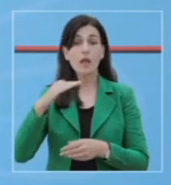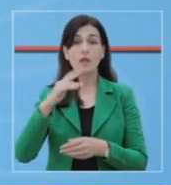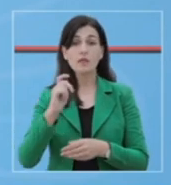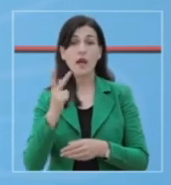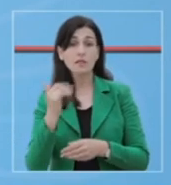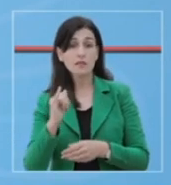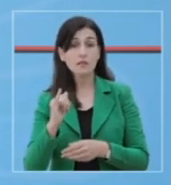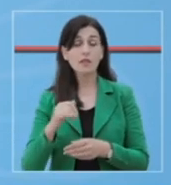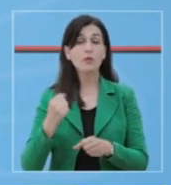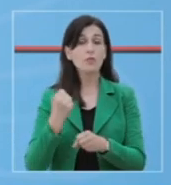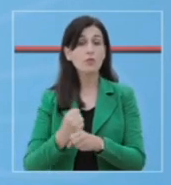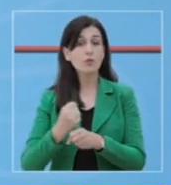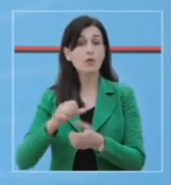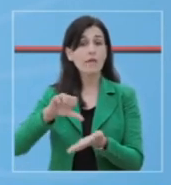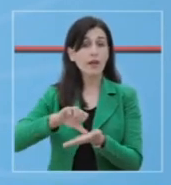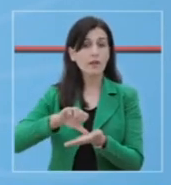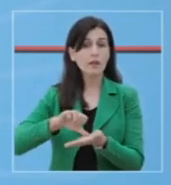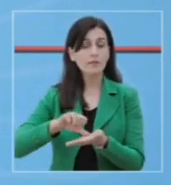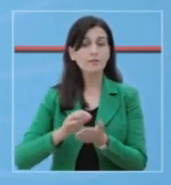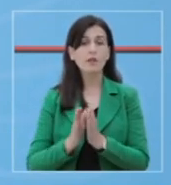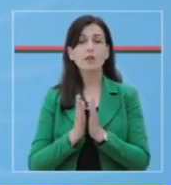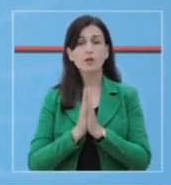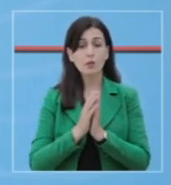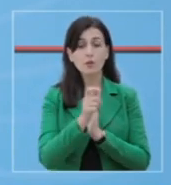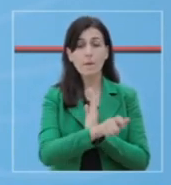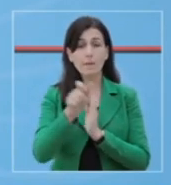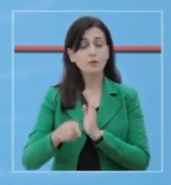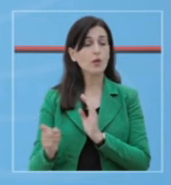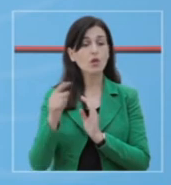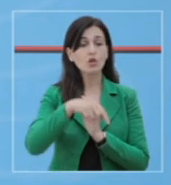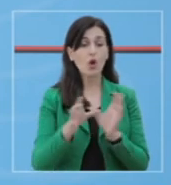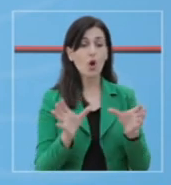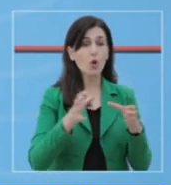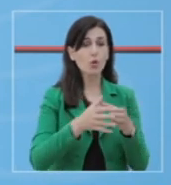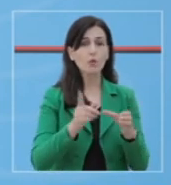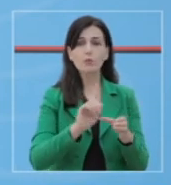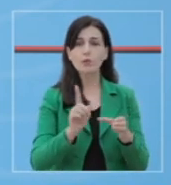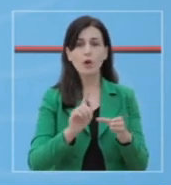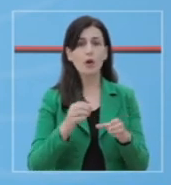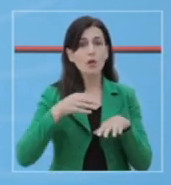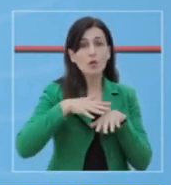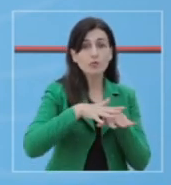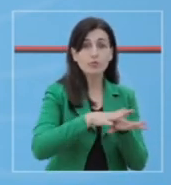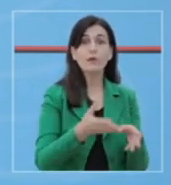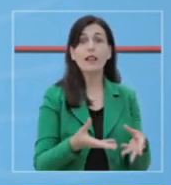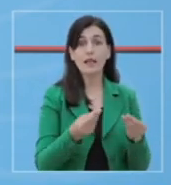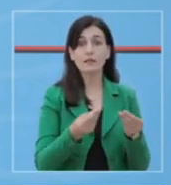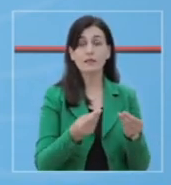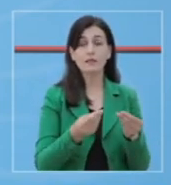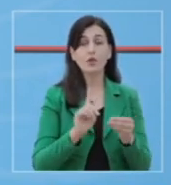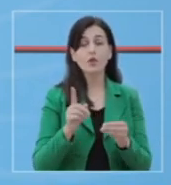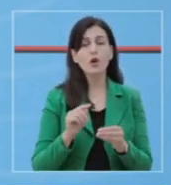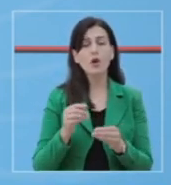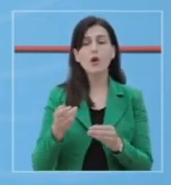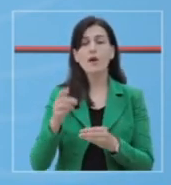taksi, ambient e pune. Qytetarët duhet të shmangin grumbullimet masive, pasi janë burim infekcioni, të evitojnë